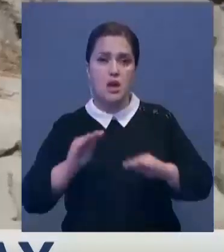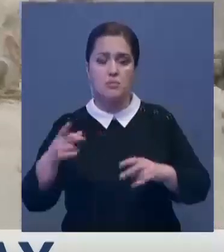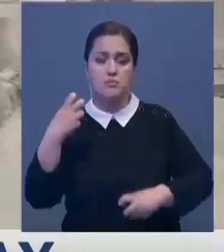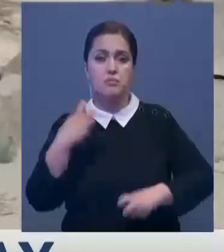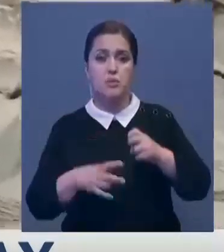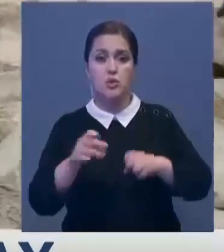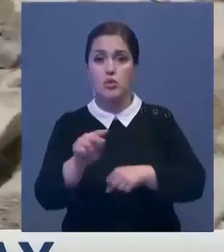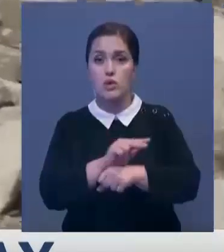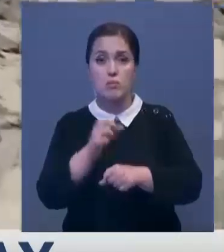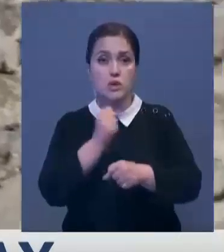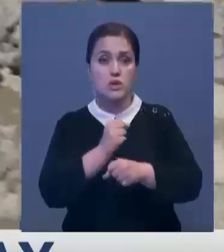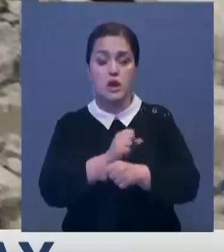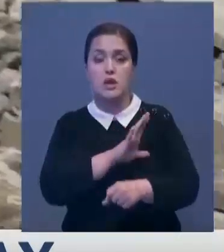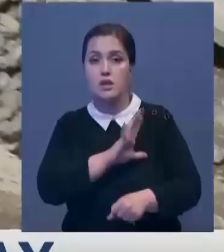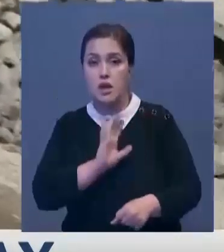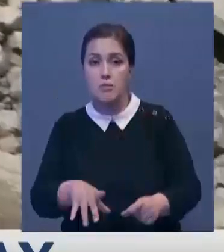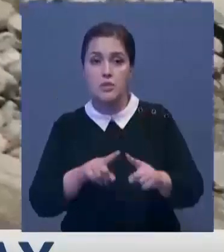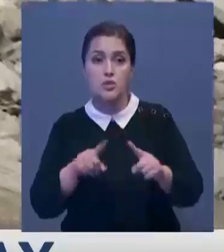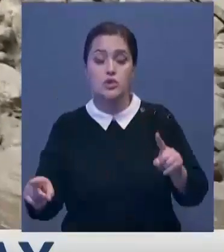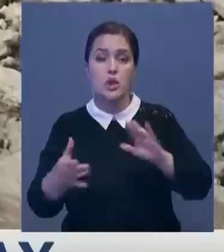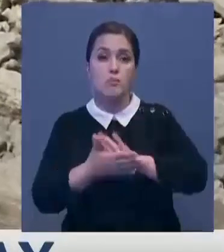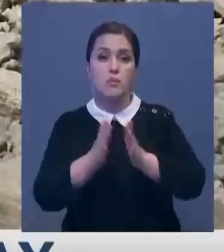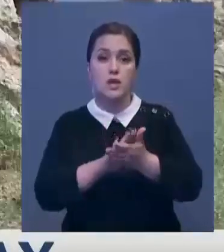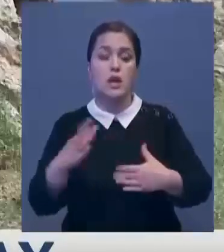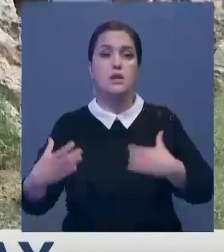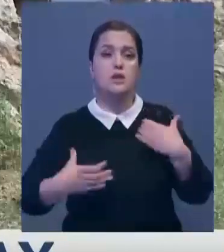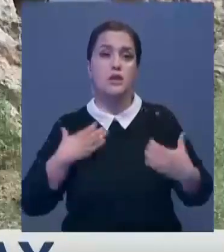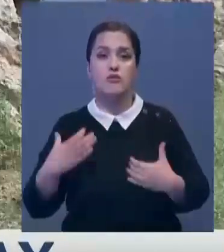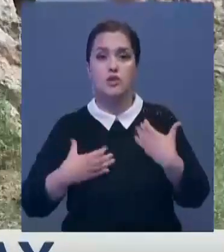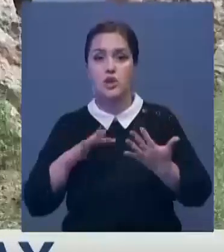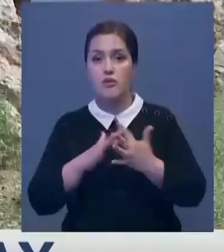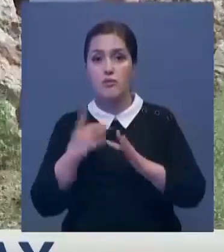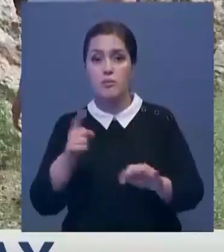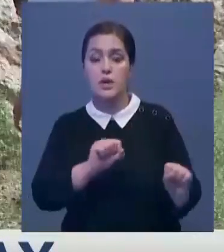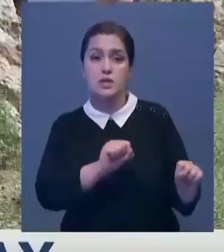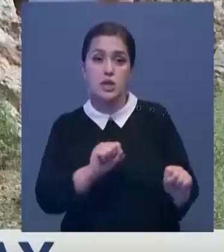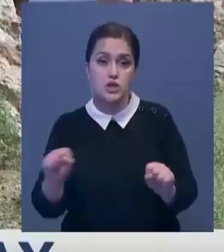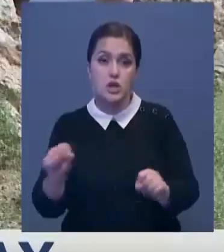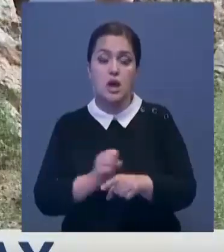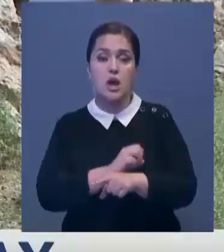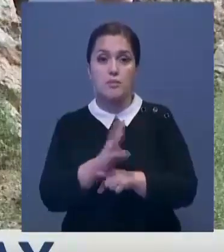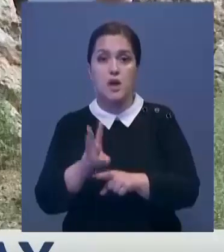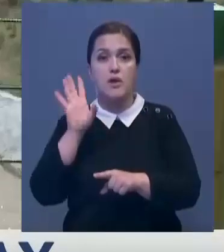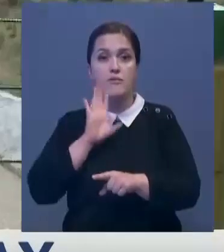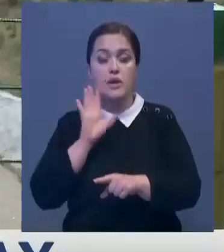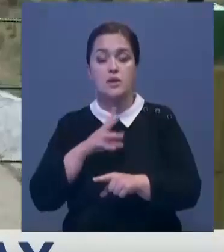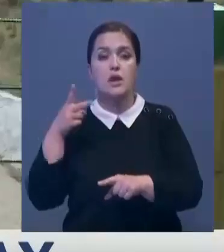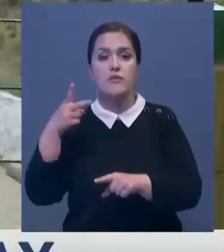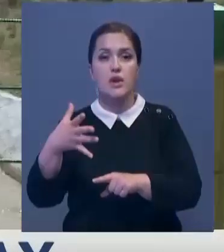Но ремонт здесь так и не сделали. Текущее положение дел тревожит фермеров. Ведь защитная дамба обеспечивает водой 2500